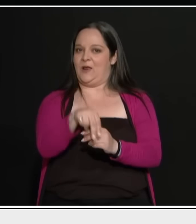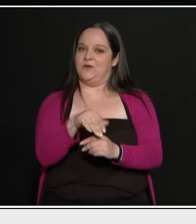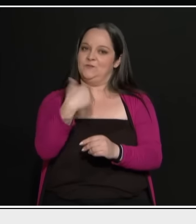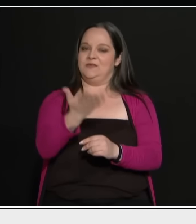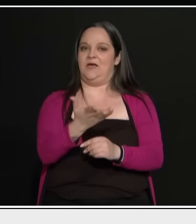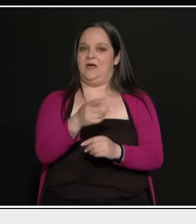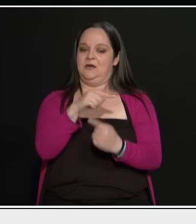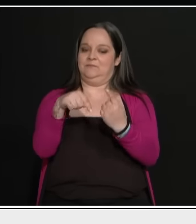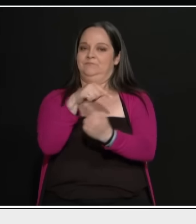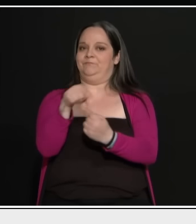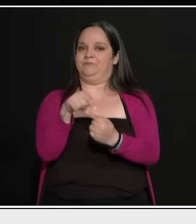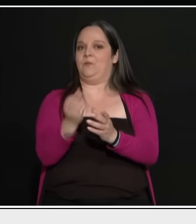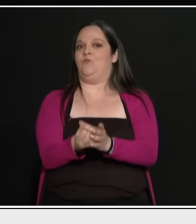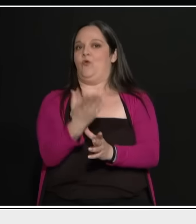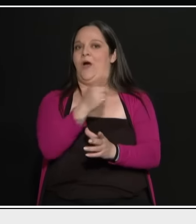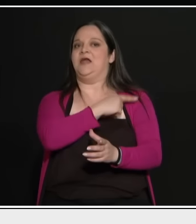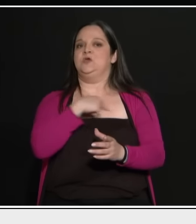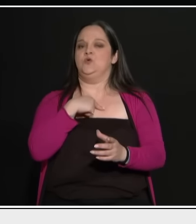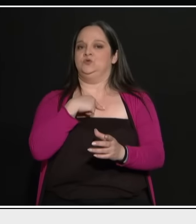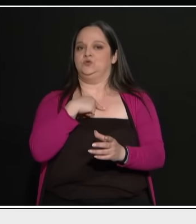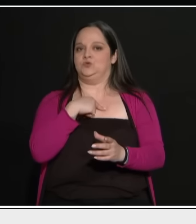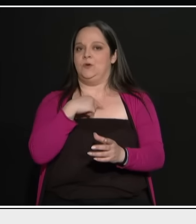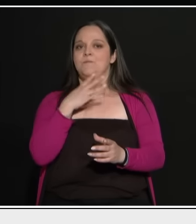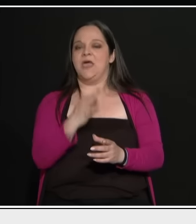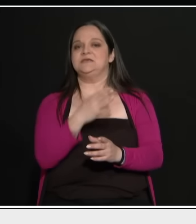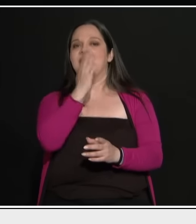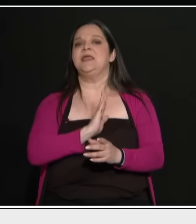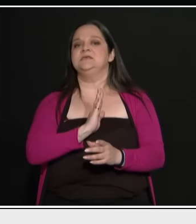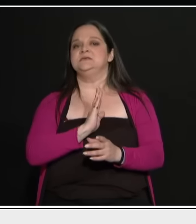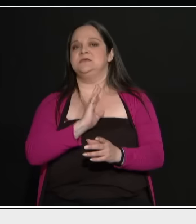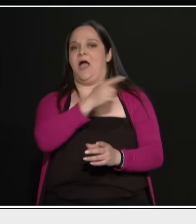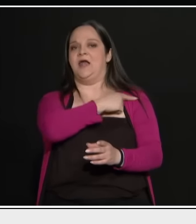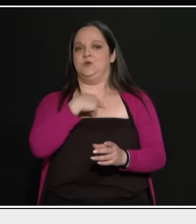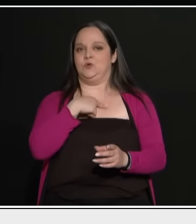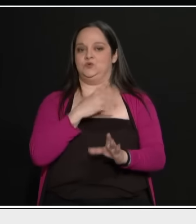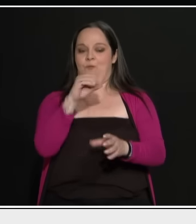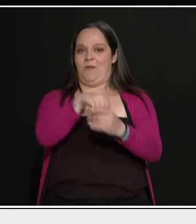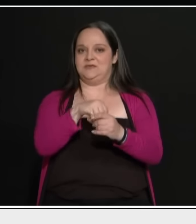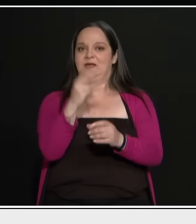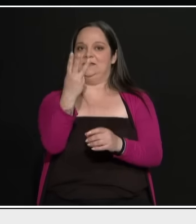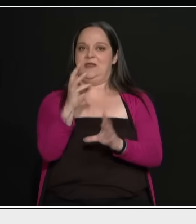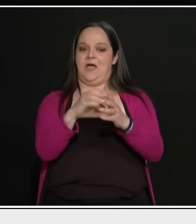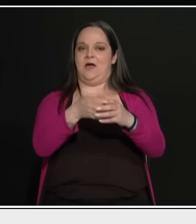αρχηγό. Θα έχουμε κρίση αρχηγών στο εσωτερικό και των τριών κομμάτων.